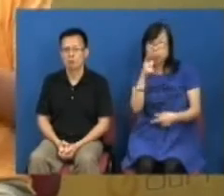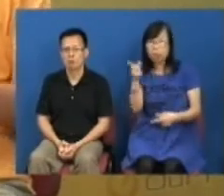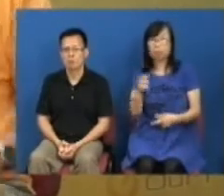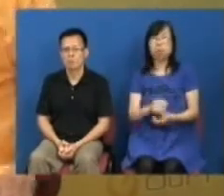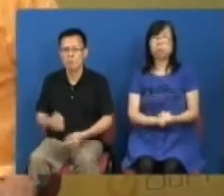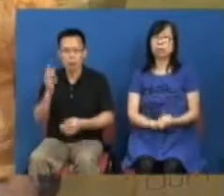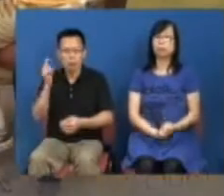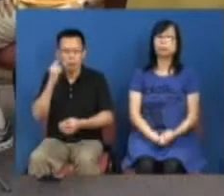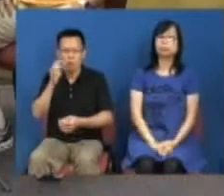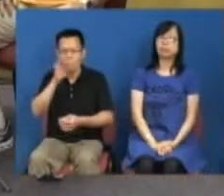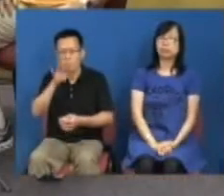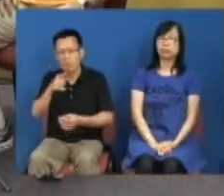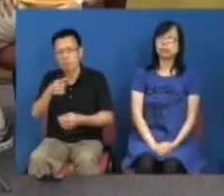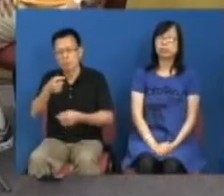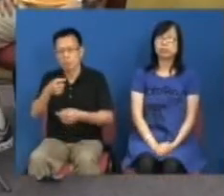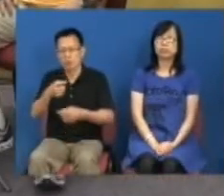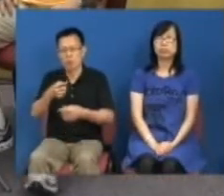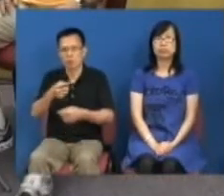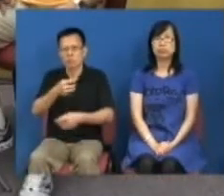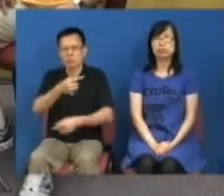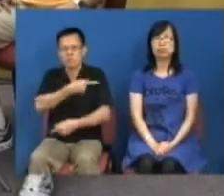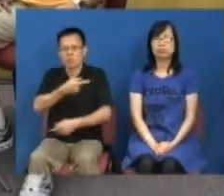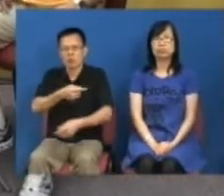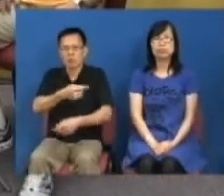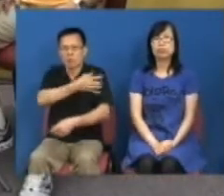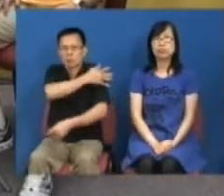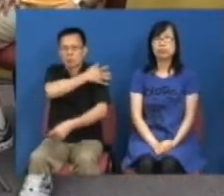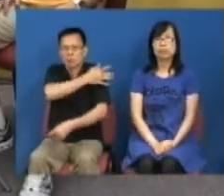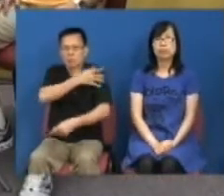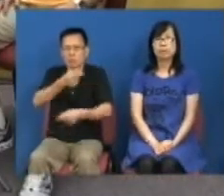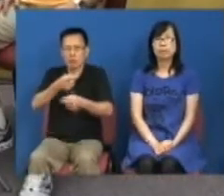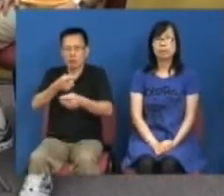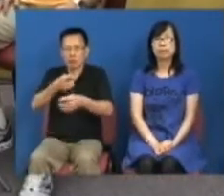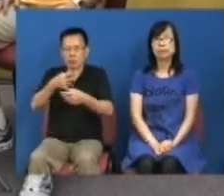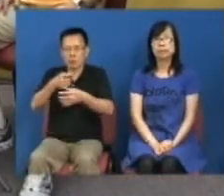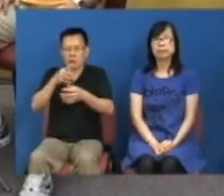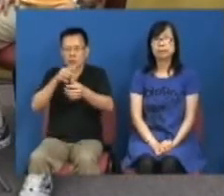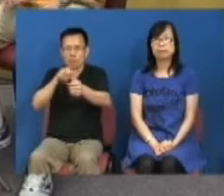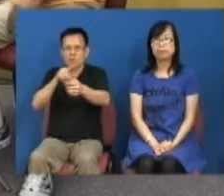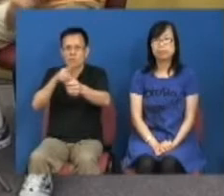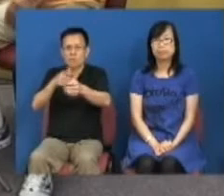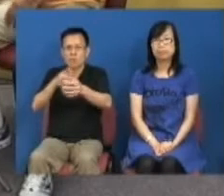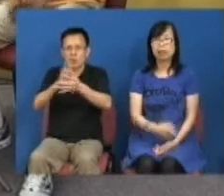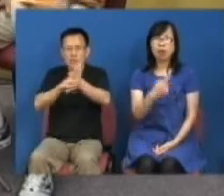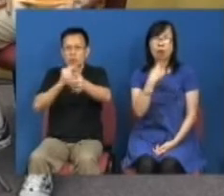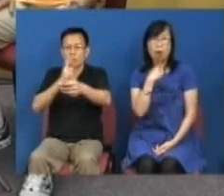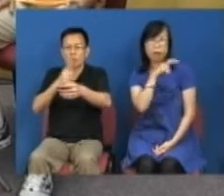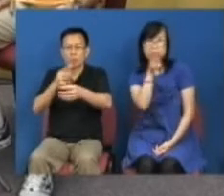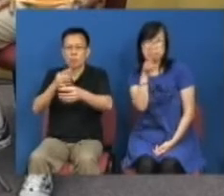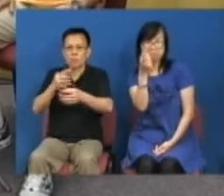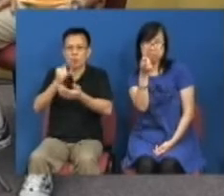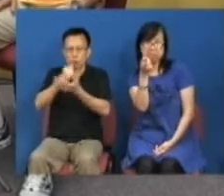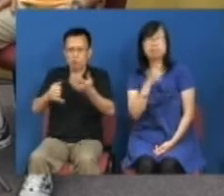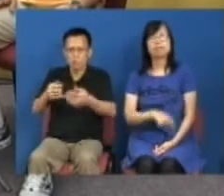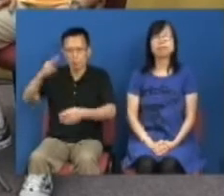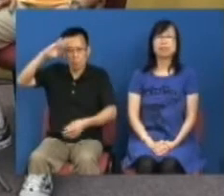我想问在你们那些维持截过往七一游行的游有没有退役的警务人员我们观察是少的